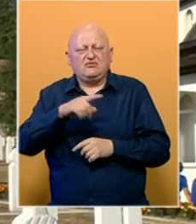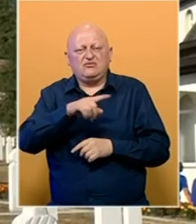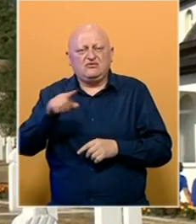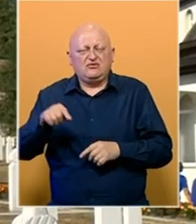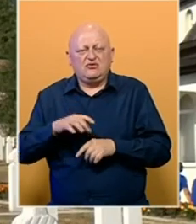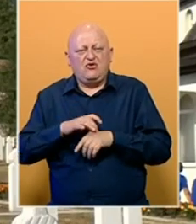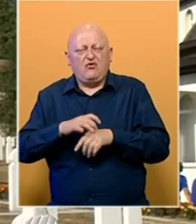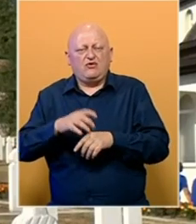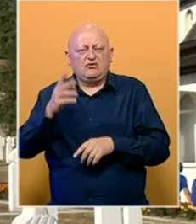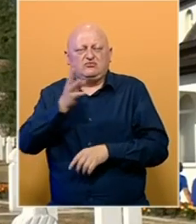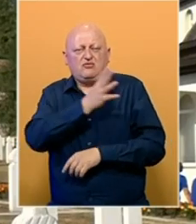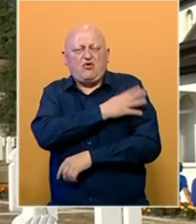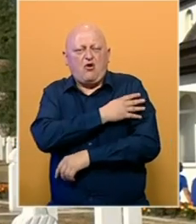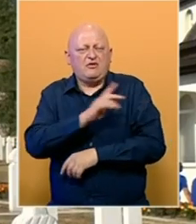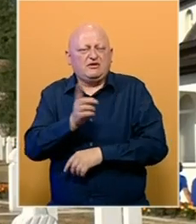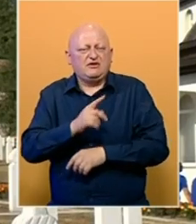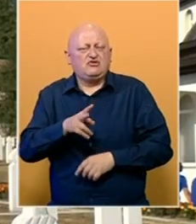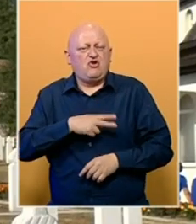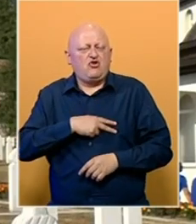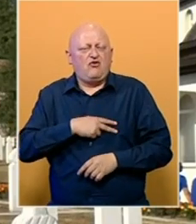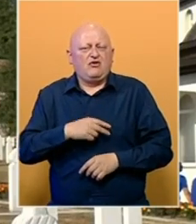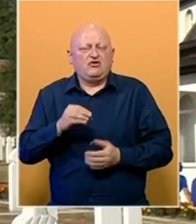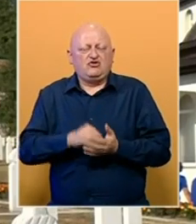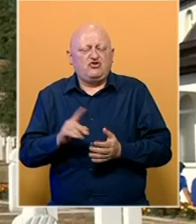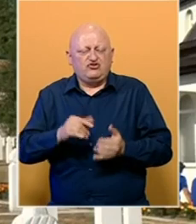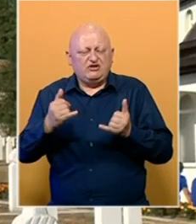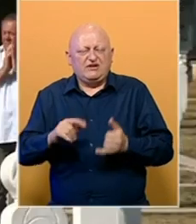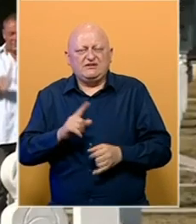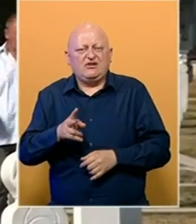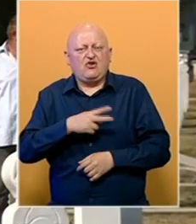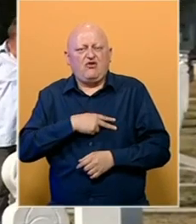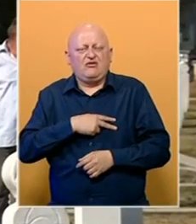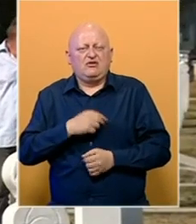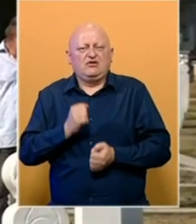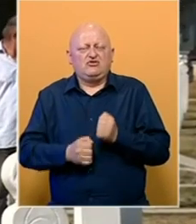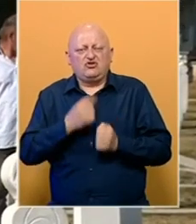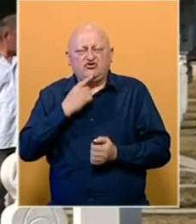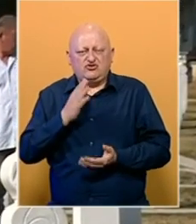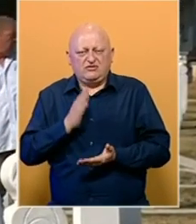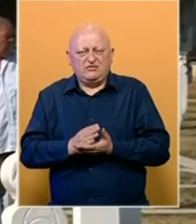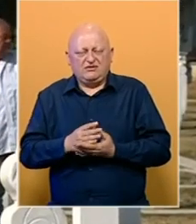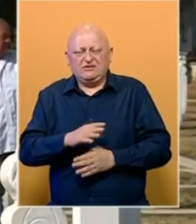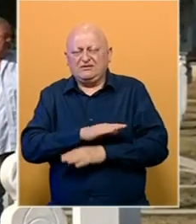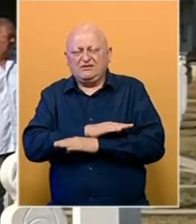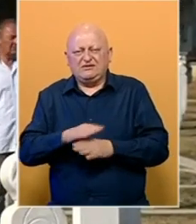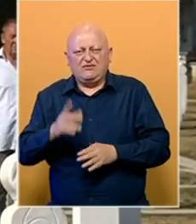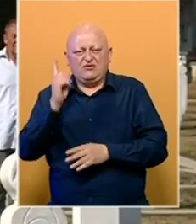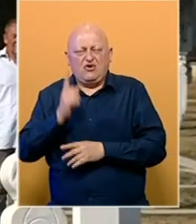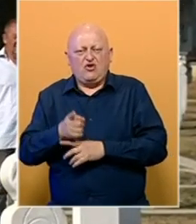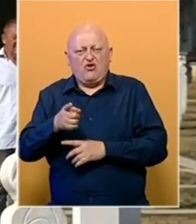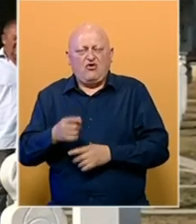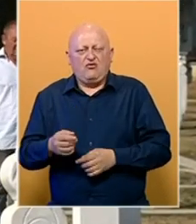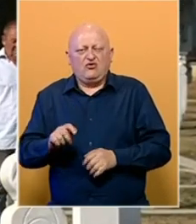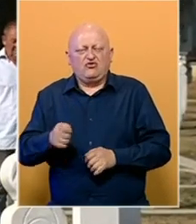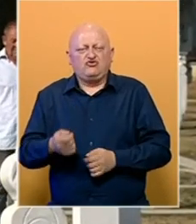liniji rukoveđenja i komandovanja nisu odgovarali i još ni danas ne odgovaraju. Zločin koji se dogodio, zauvijek je odredio budućnost